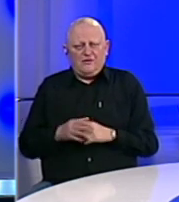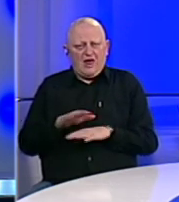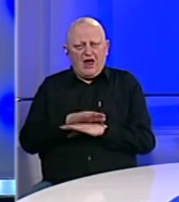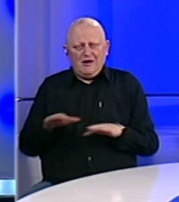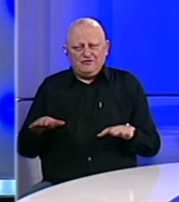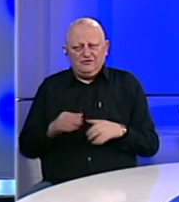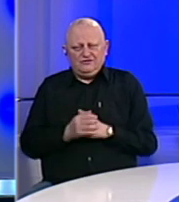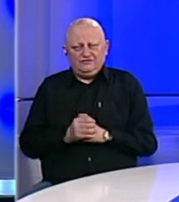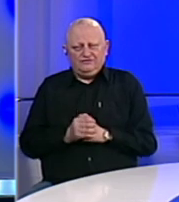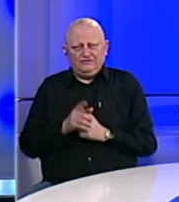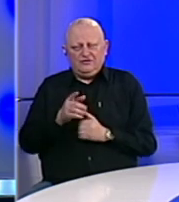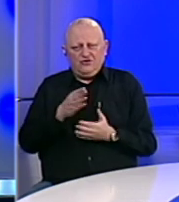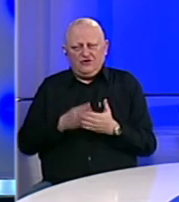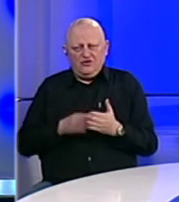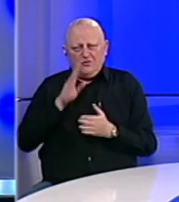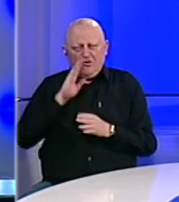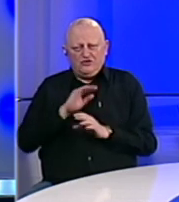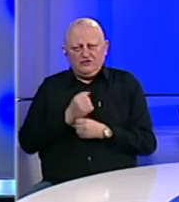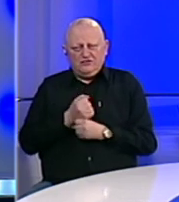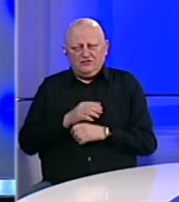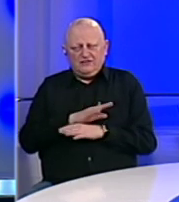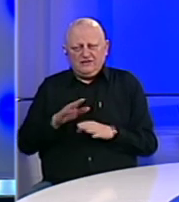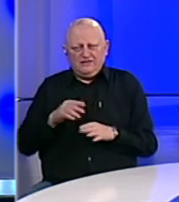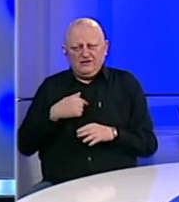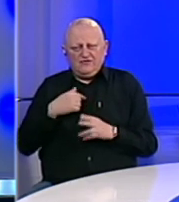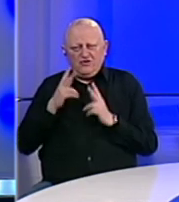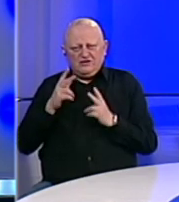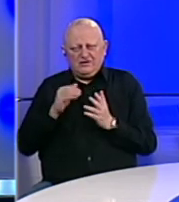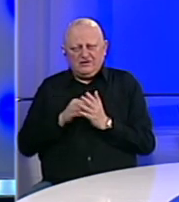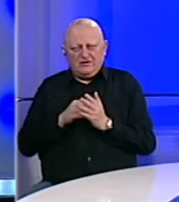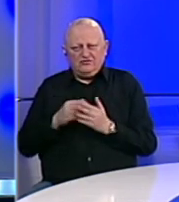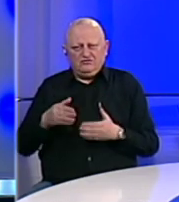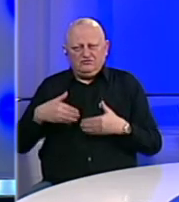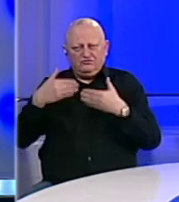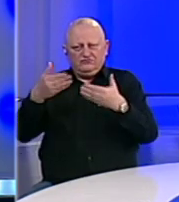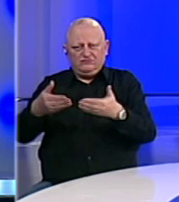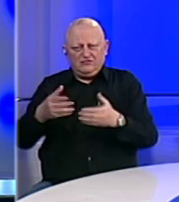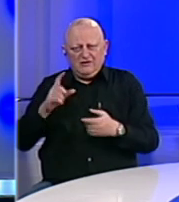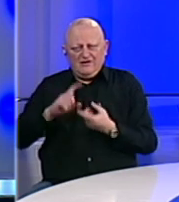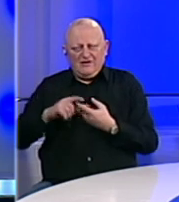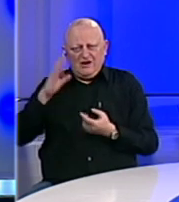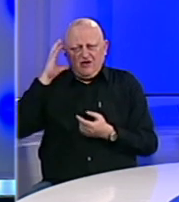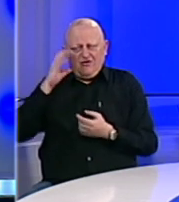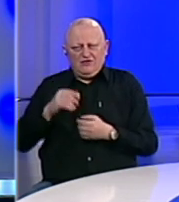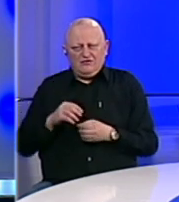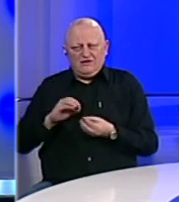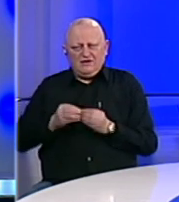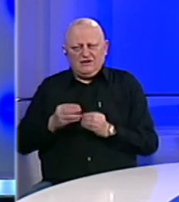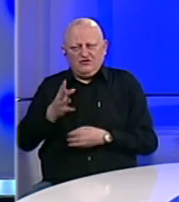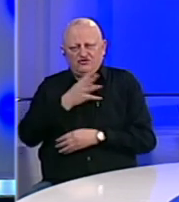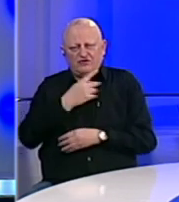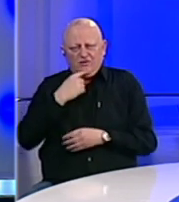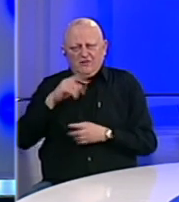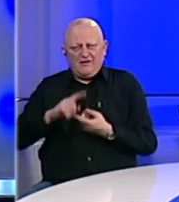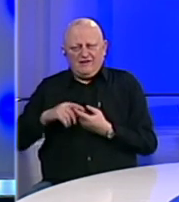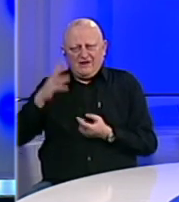Apsolutno. To je dio Bosne i Hercegovine. Sve svoje zahtjeve oni treba da delegiraju ka federalnoj vladi i kriznom štabu koji